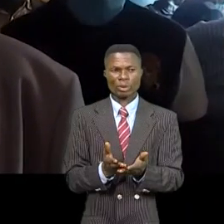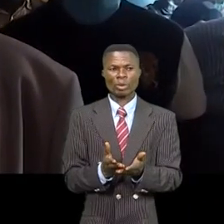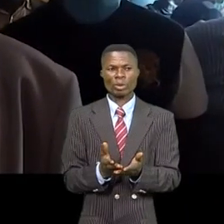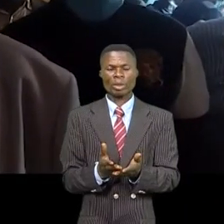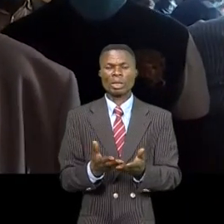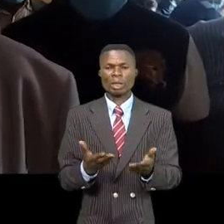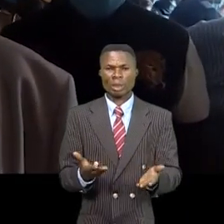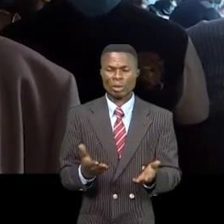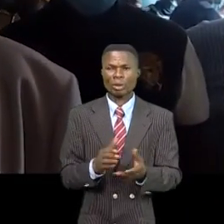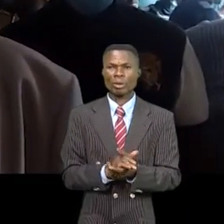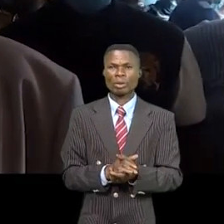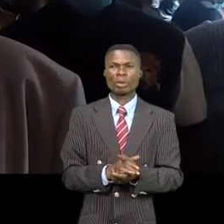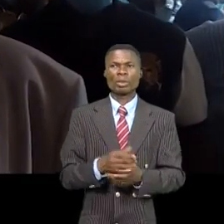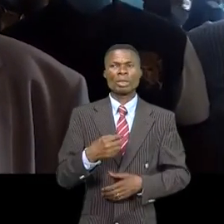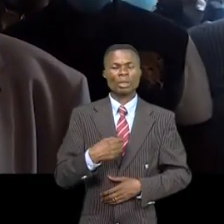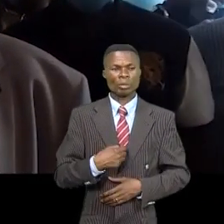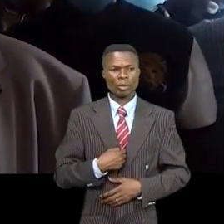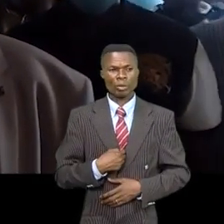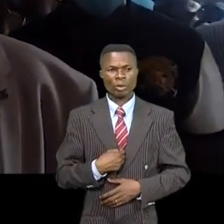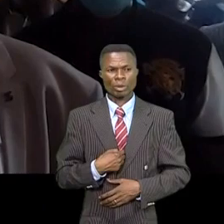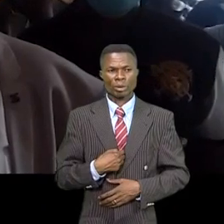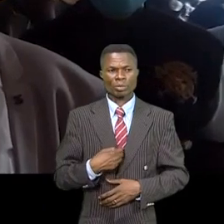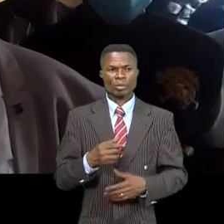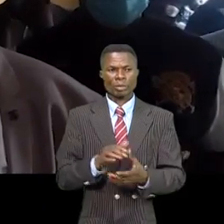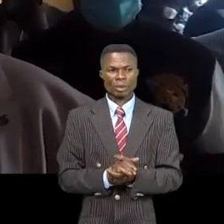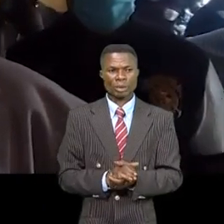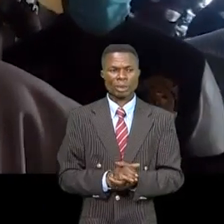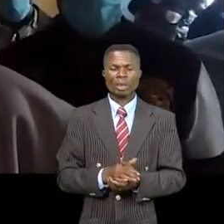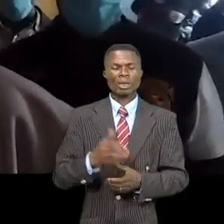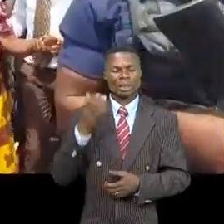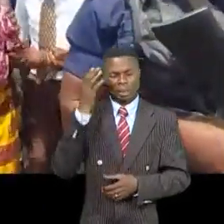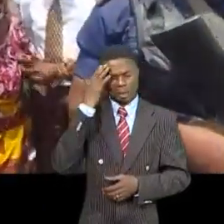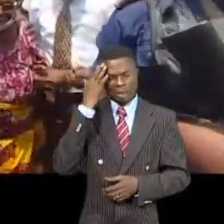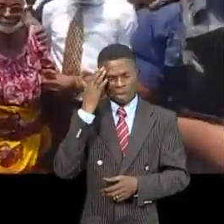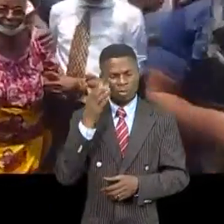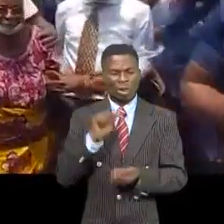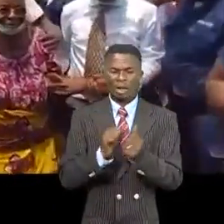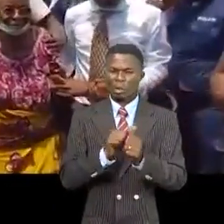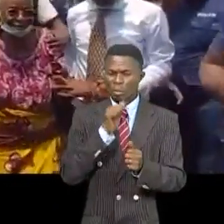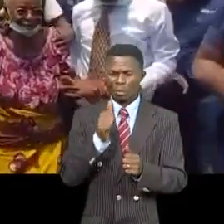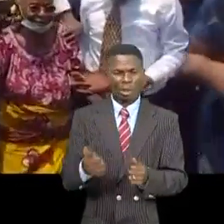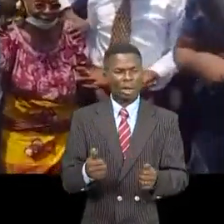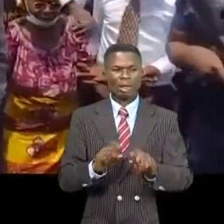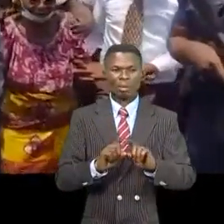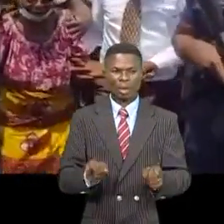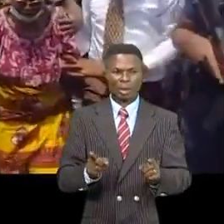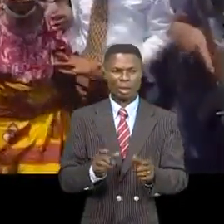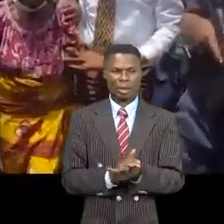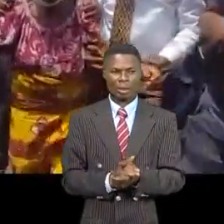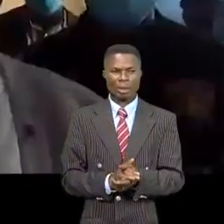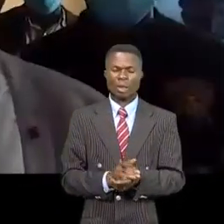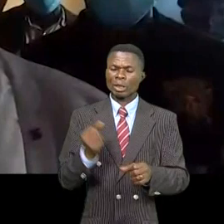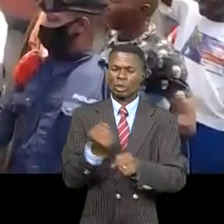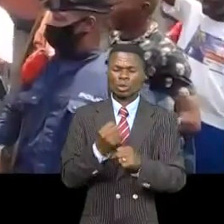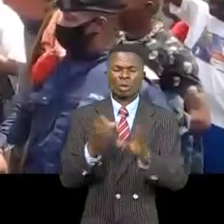miséricorde en faveur du peuple. Les gens doivent savoir que dans la vie vous pouvez avoir des problèmes avec tout le monde sauf avec le peuple et